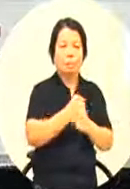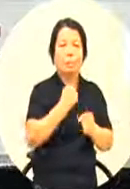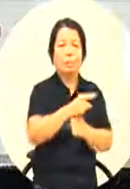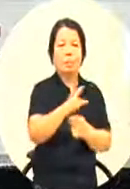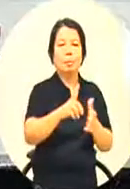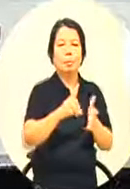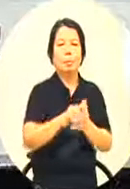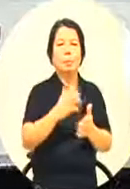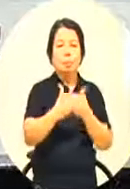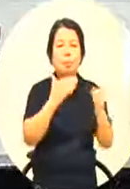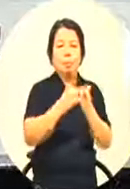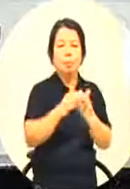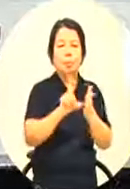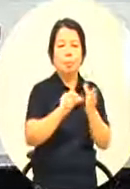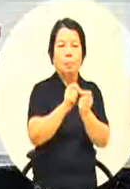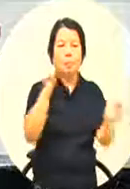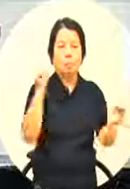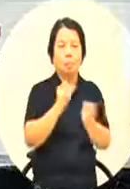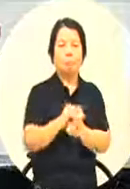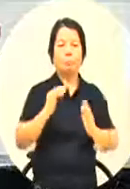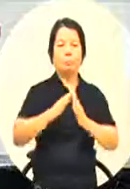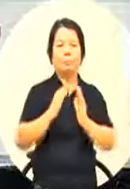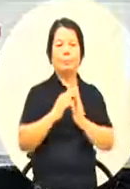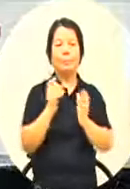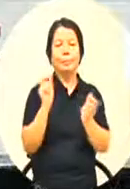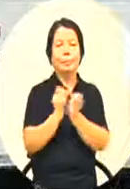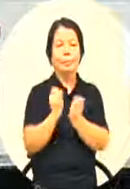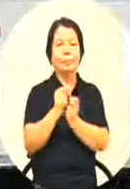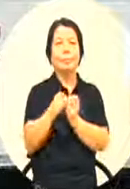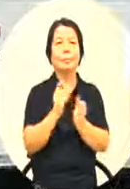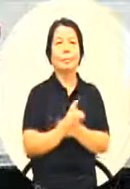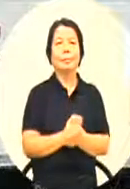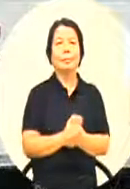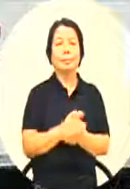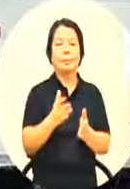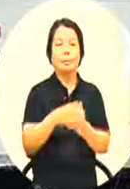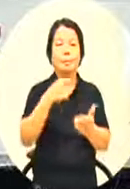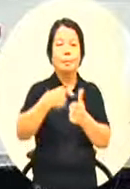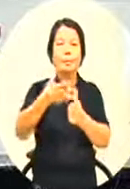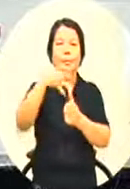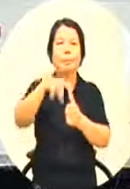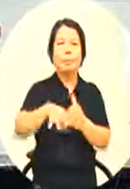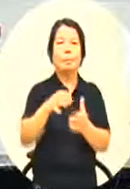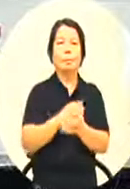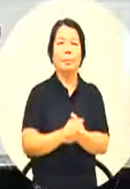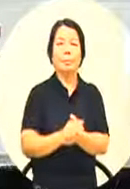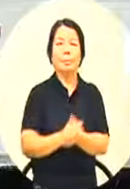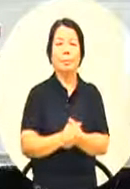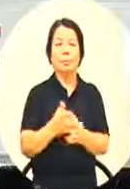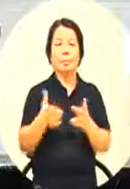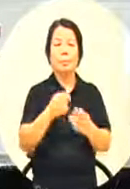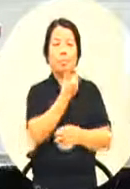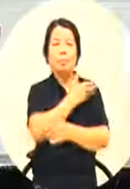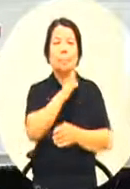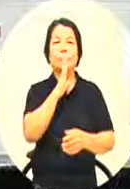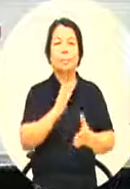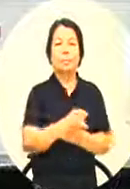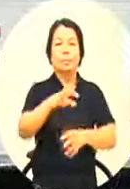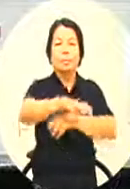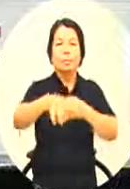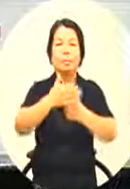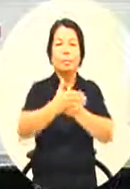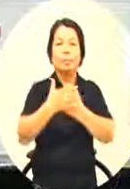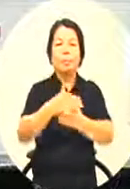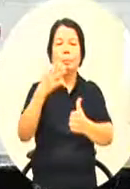校的时间是比待在家里的时间还要长的所以那个部分我真的要求教育局可以也跟不管是环保署